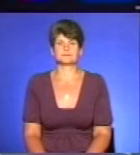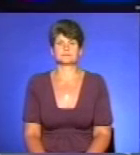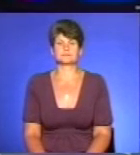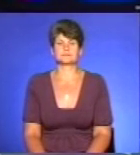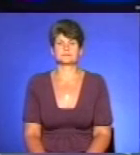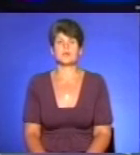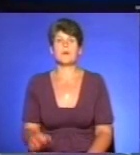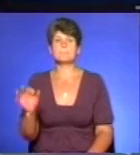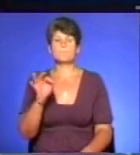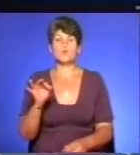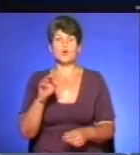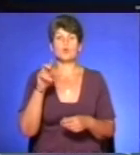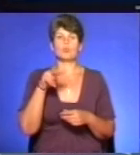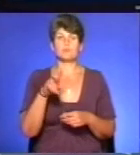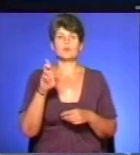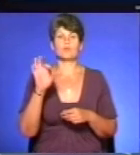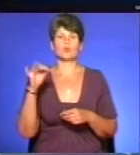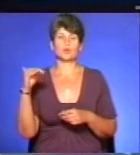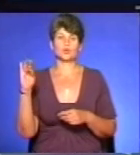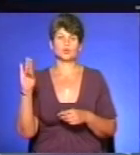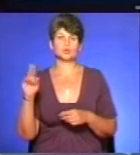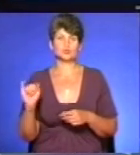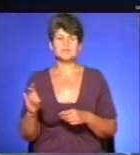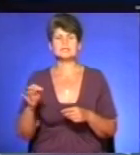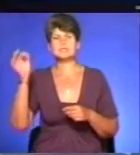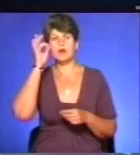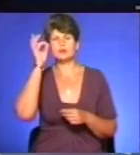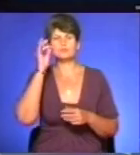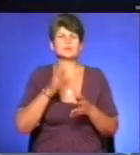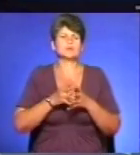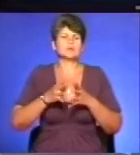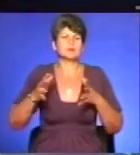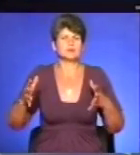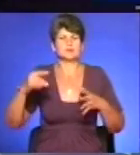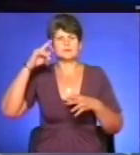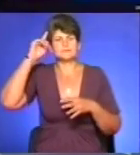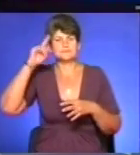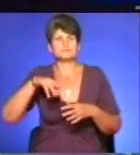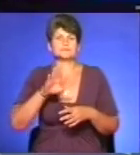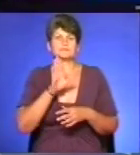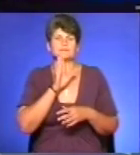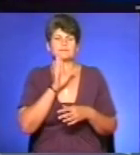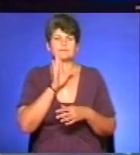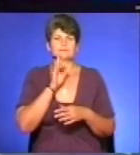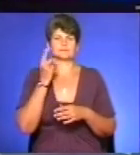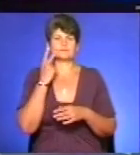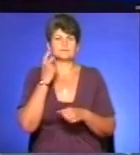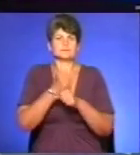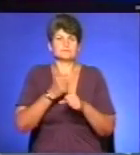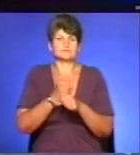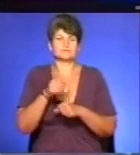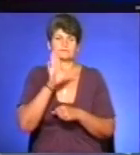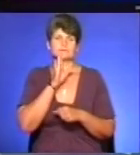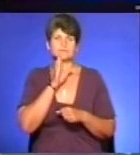Про Любомиру Бойцун згадують як про людину із безмежними знаннями дуже відповідального та невтомного фахівця. Про рідний